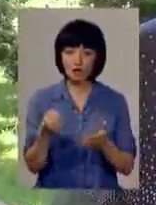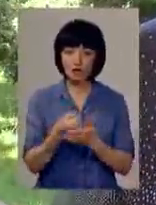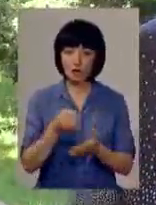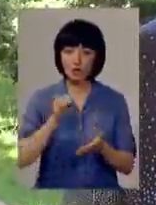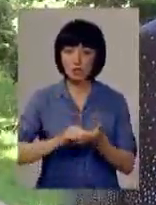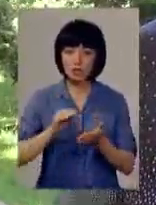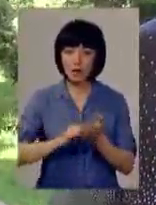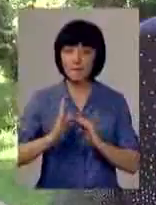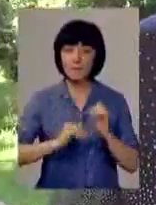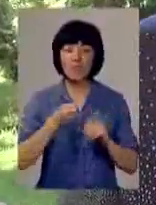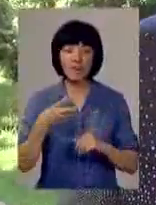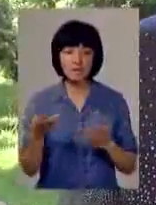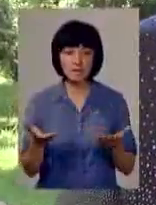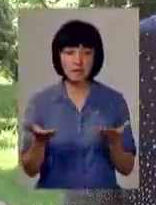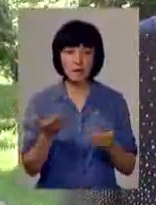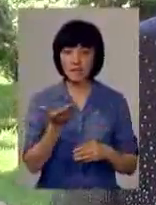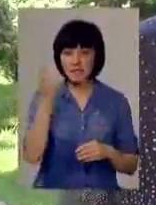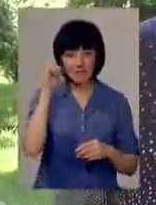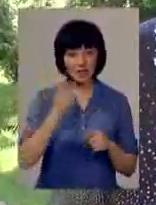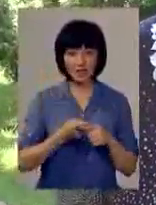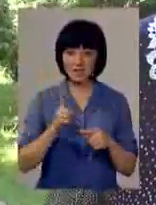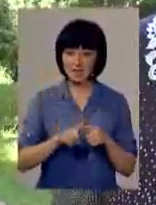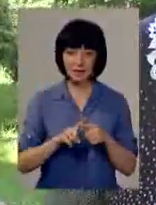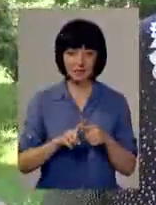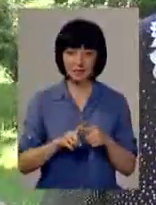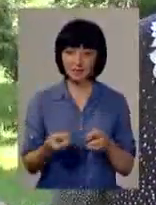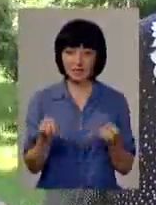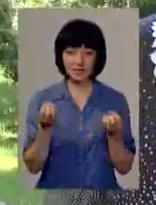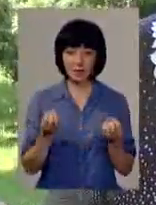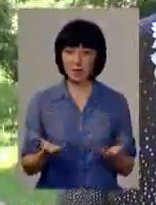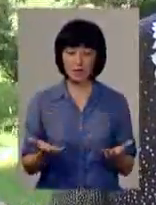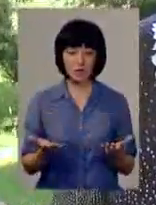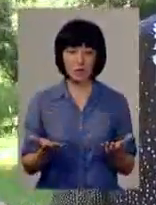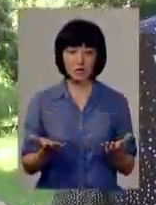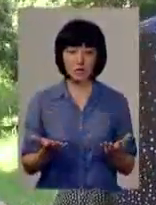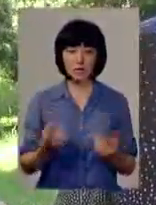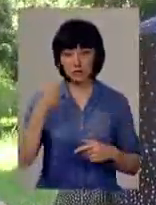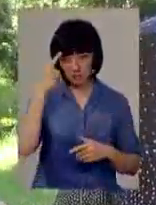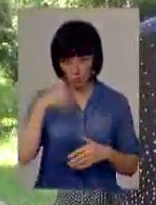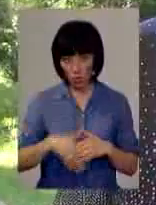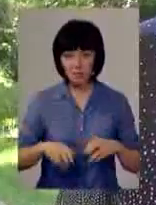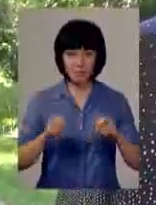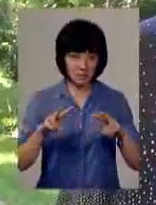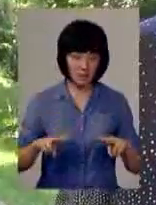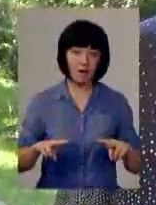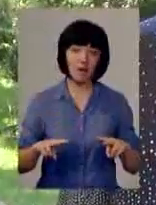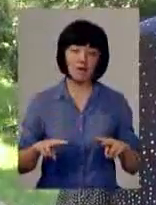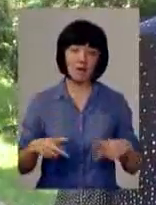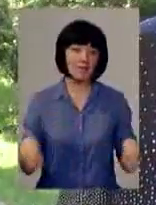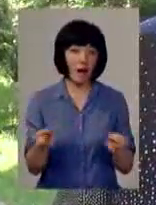журналістської професії, ну, ви знаєте, це просто свідома, спеціальна,